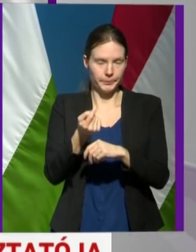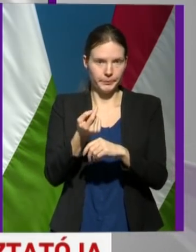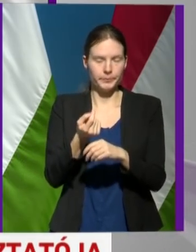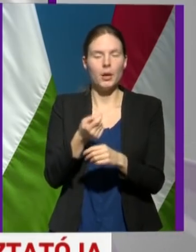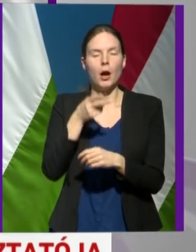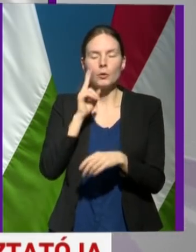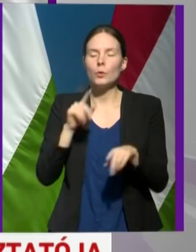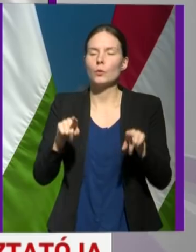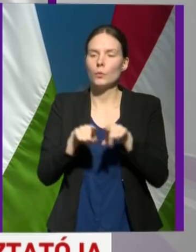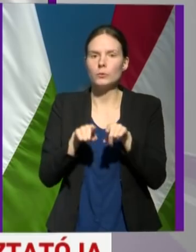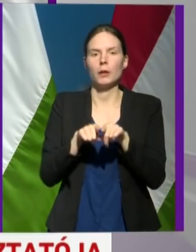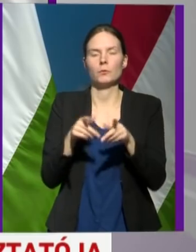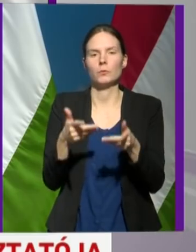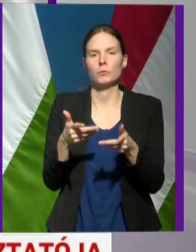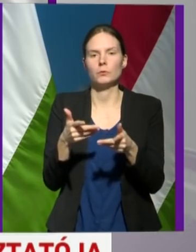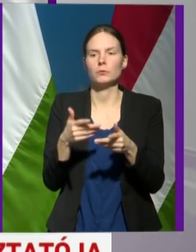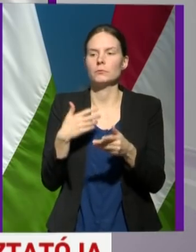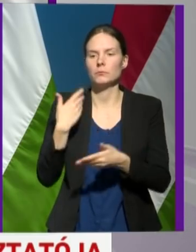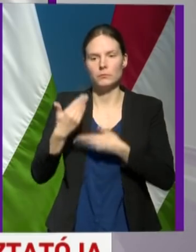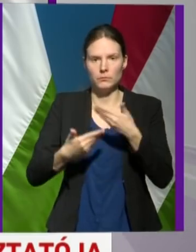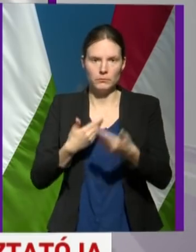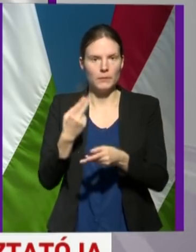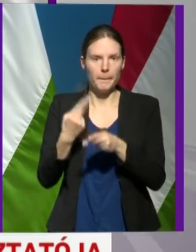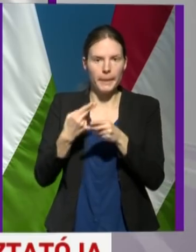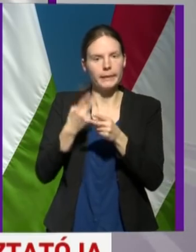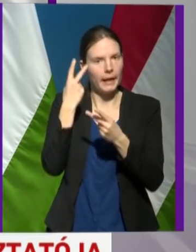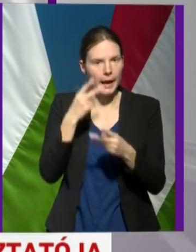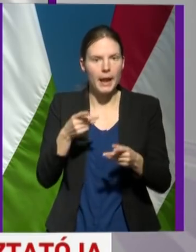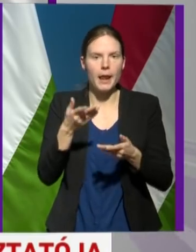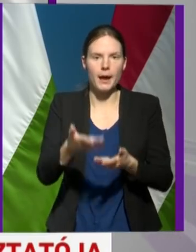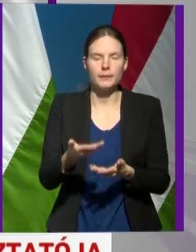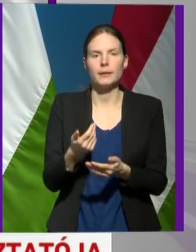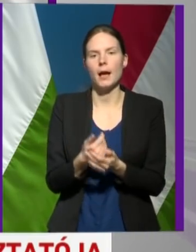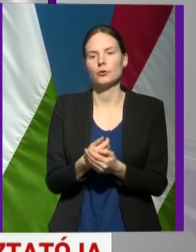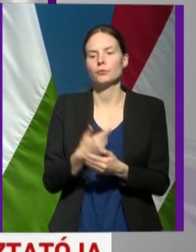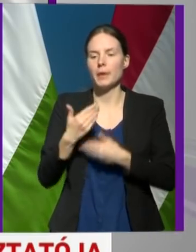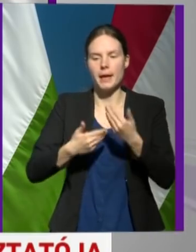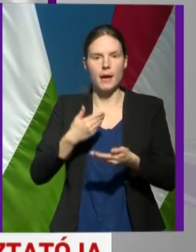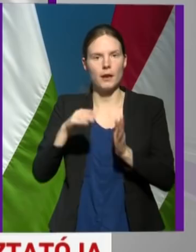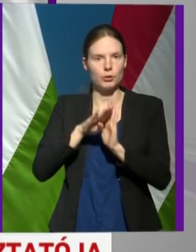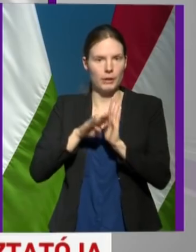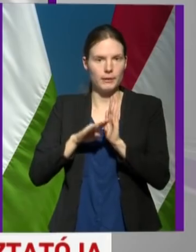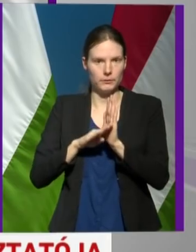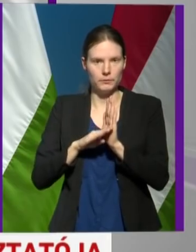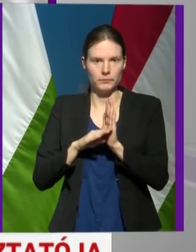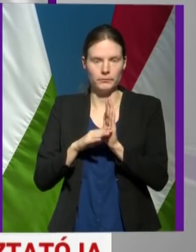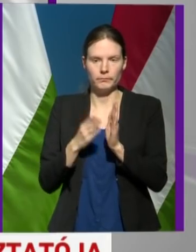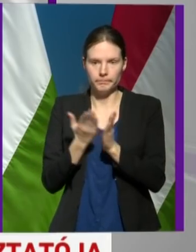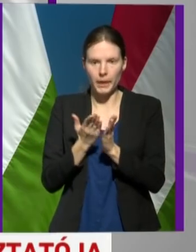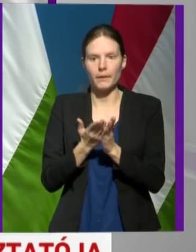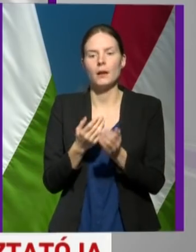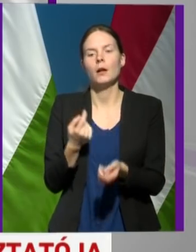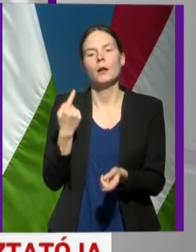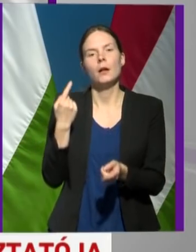akkor ugyanúgy megtörténik a betegellátása az eljárási rendnek megfelelően, és természetesen a